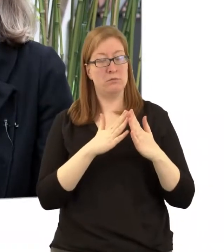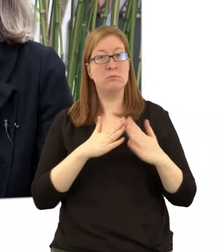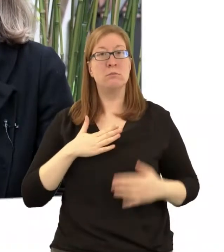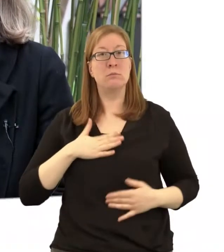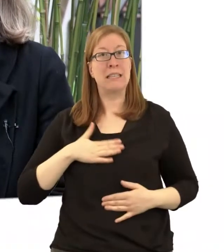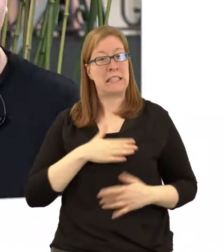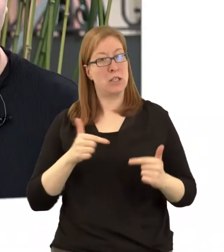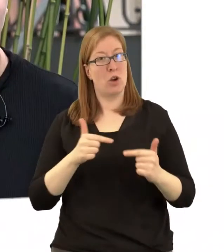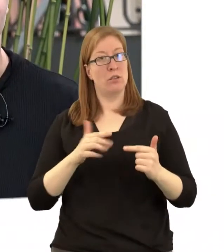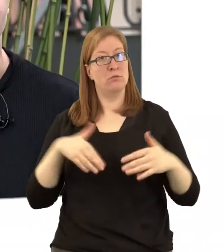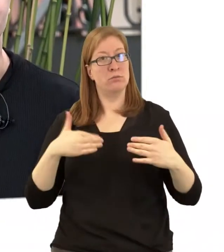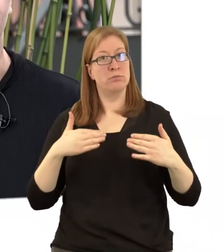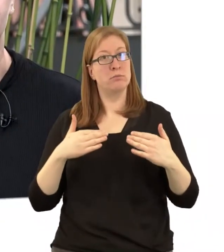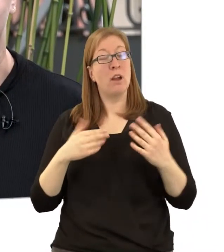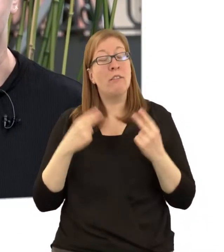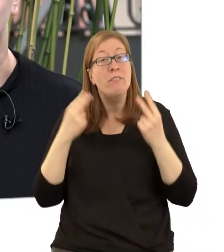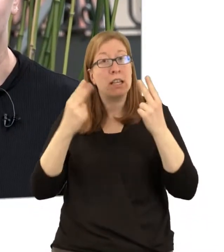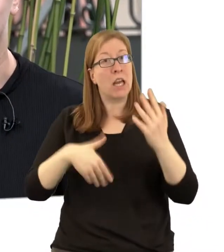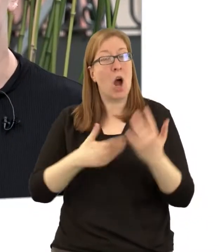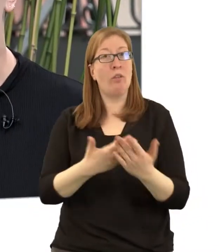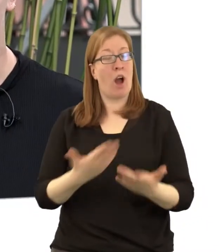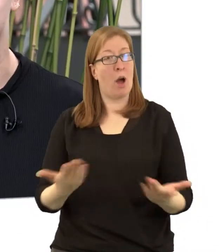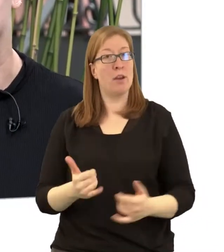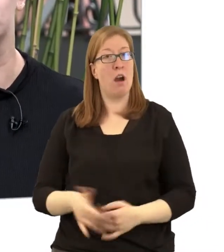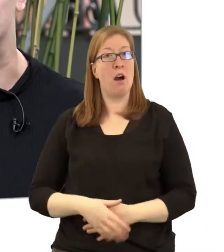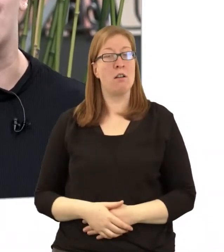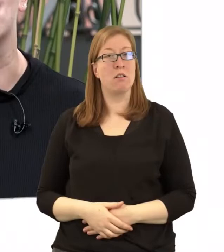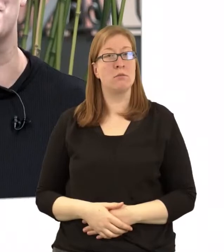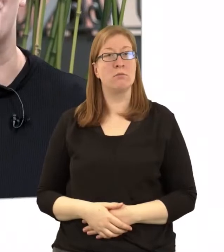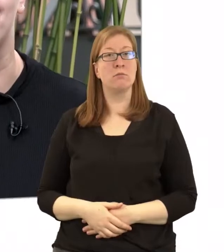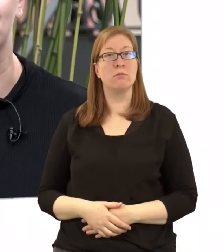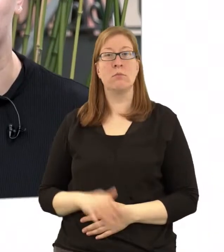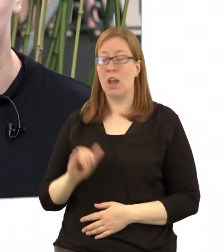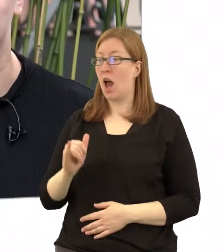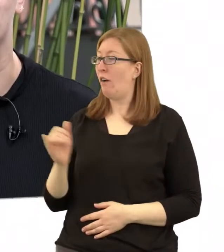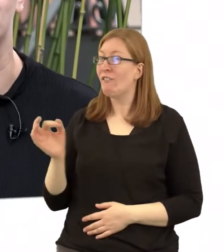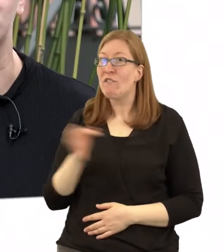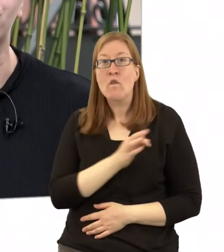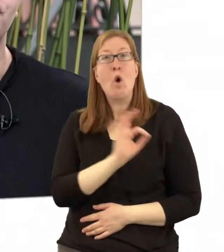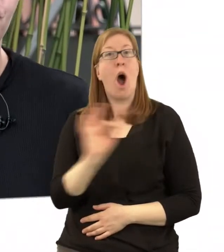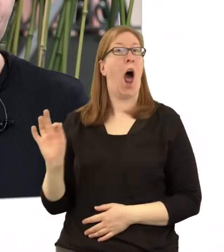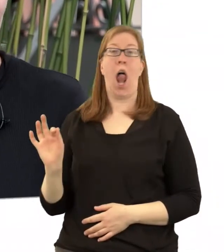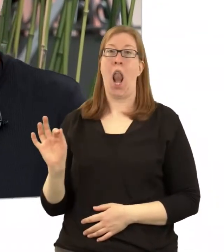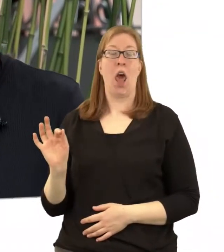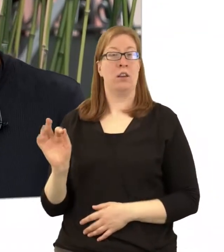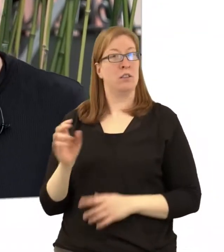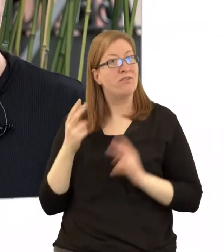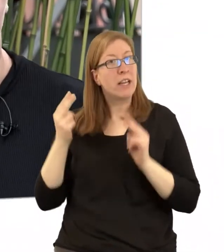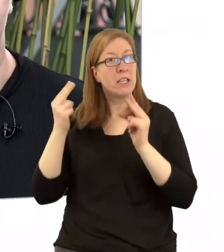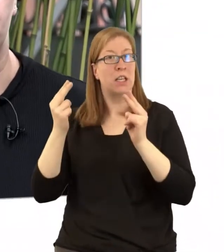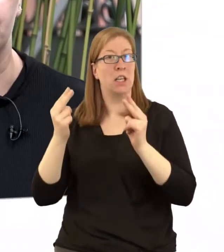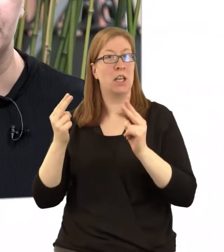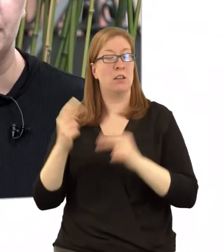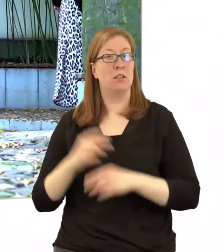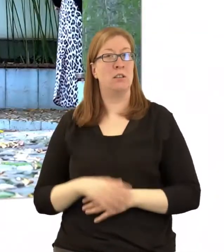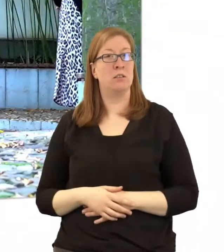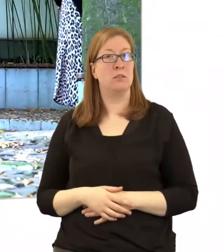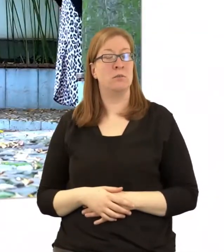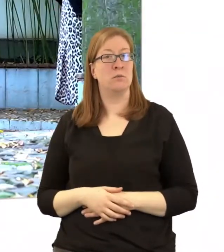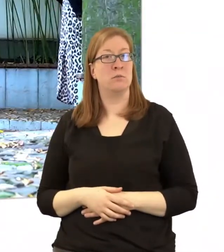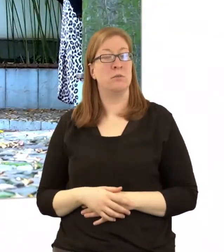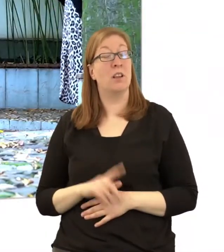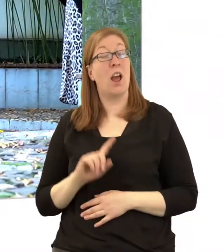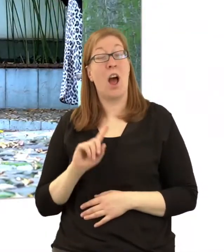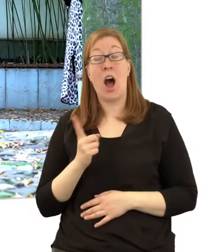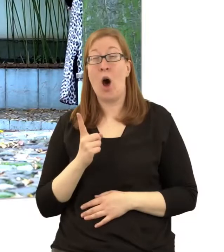Stadt. Es ist einfach sehr wichtig, so alle Beteiligten doch immer wieder. Und auch, glaube ich, als Spiegel für die